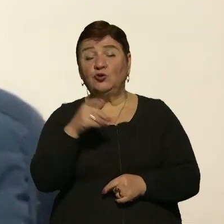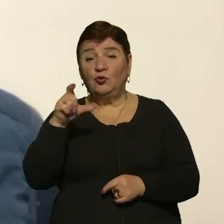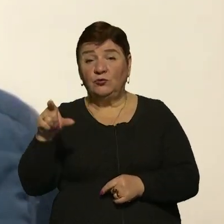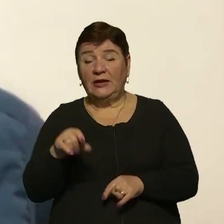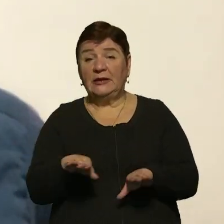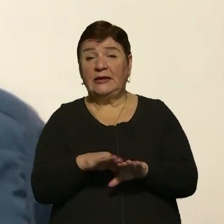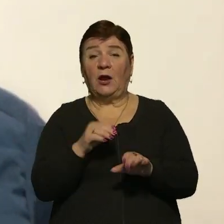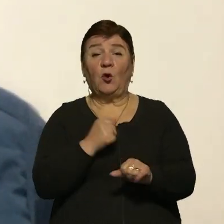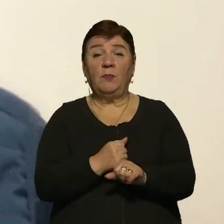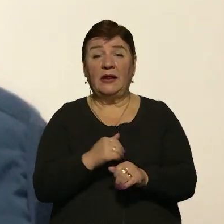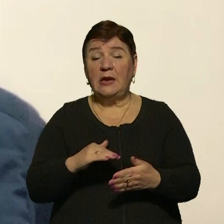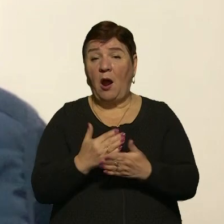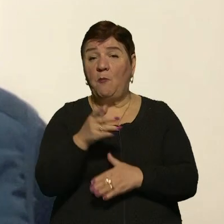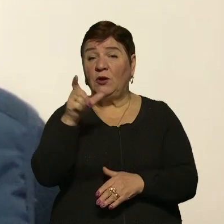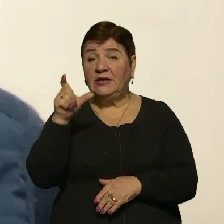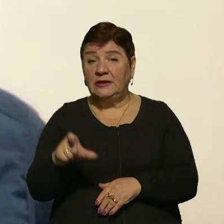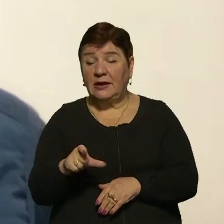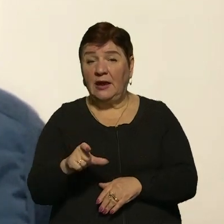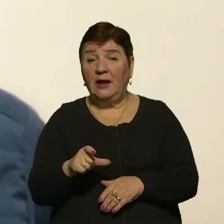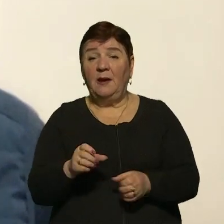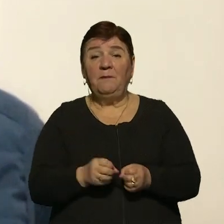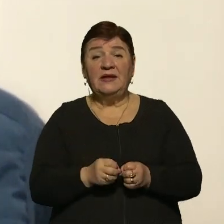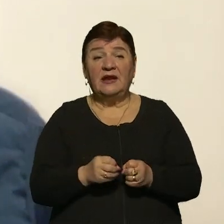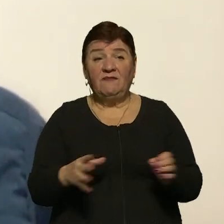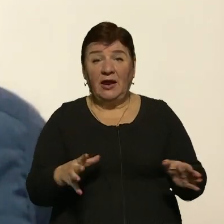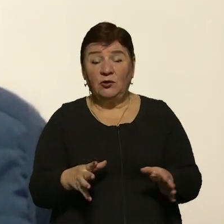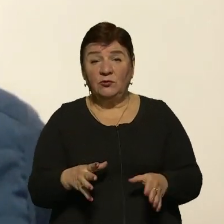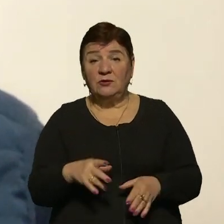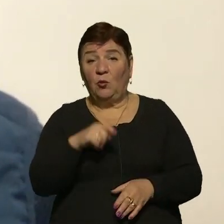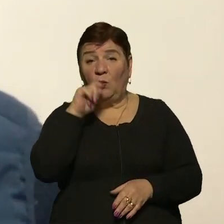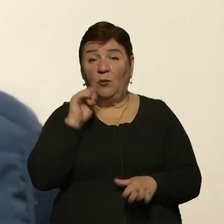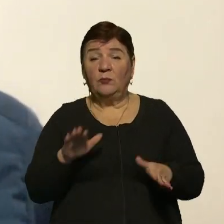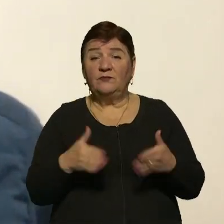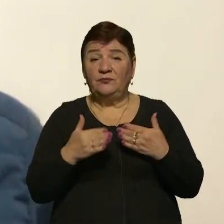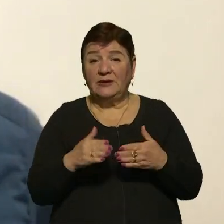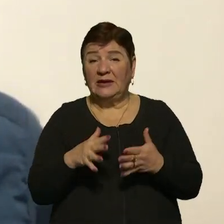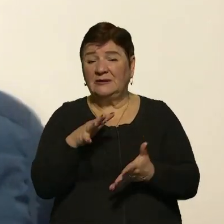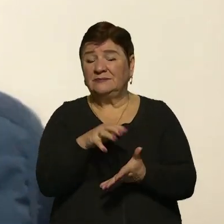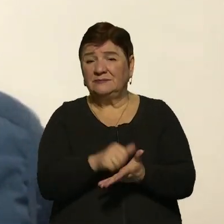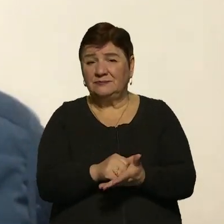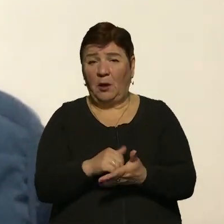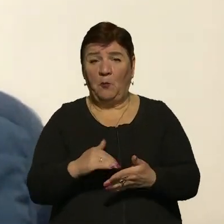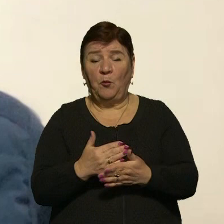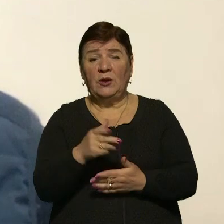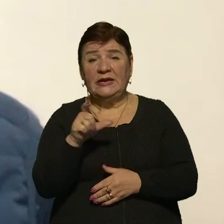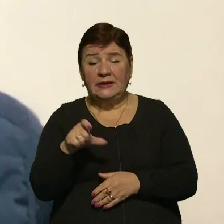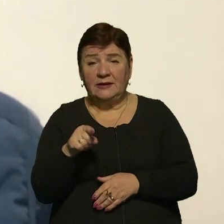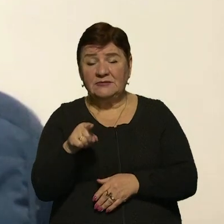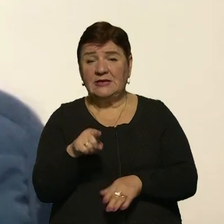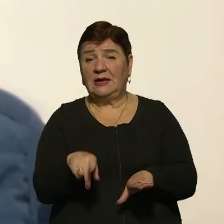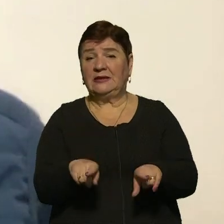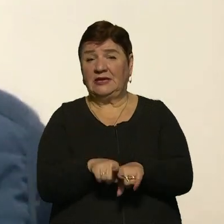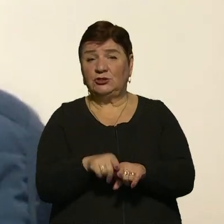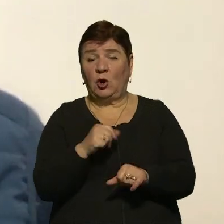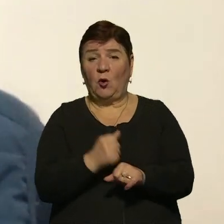політики. Тому підривають підтримку України, навіть не через корумпування політиків, хоча це теж роблять,